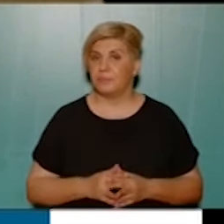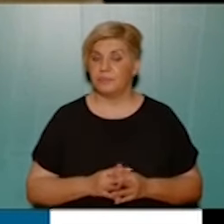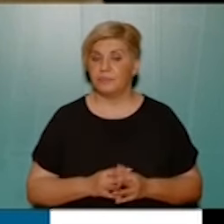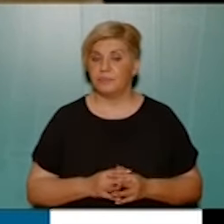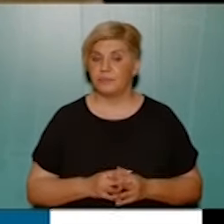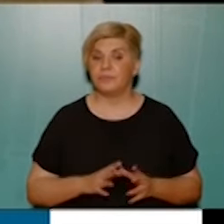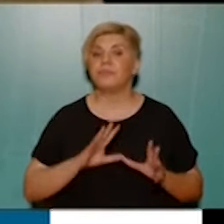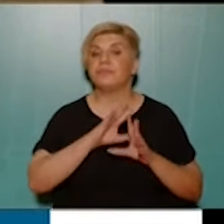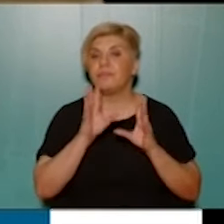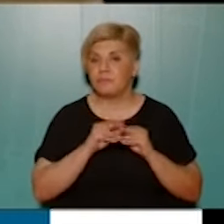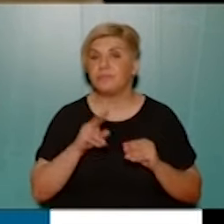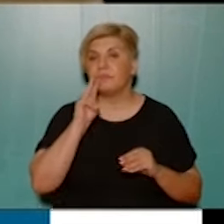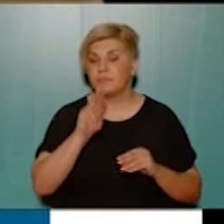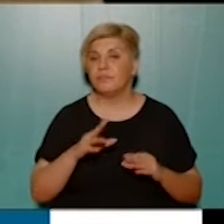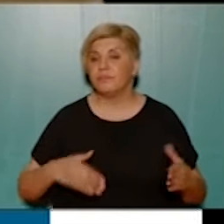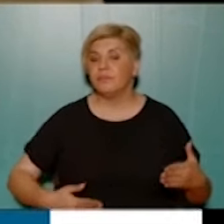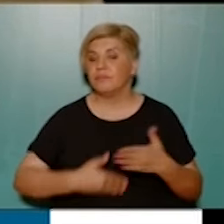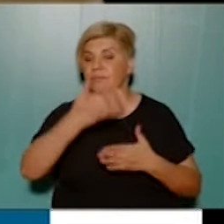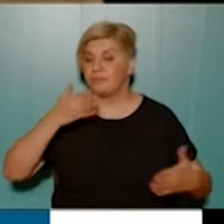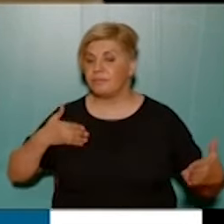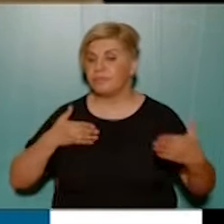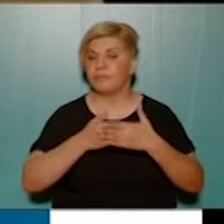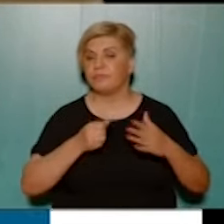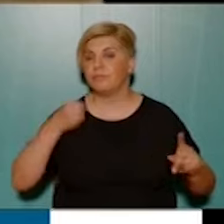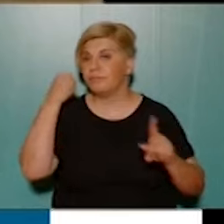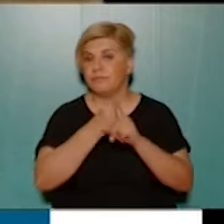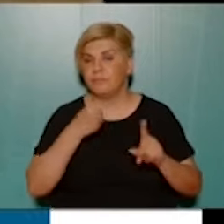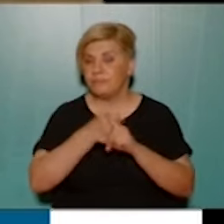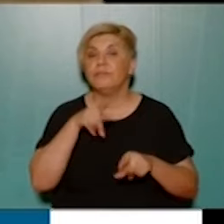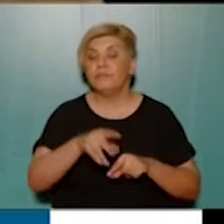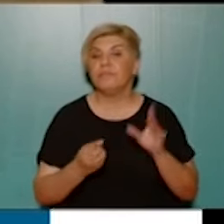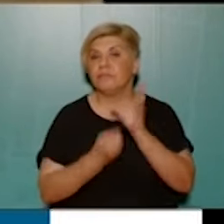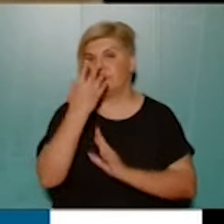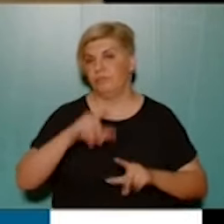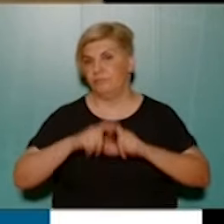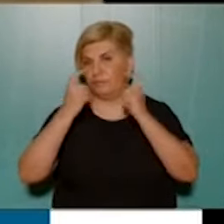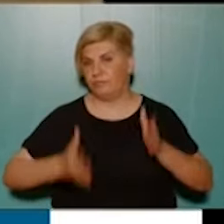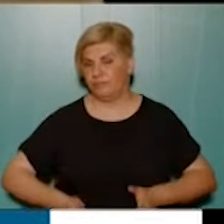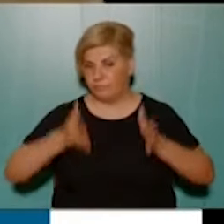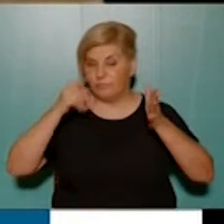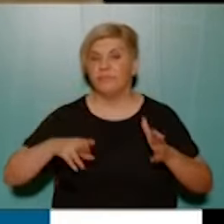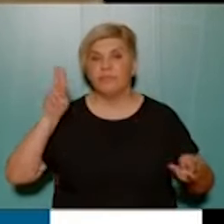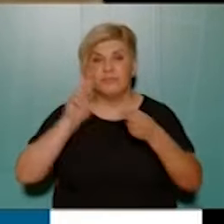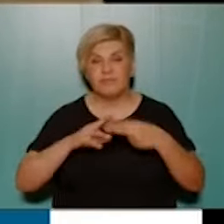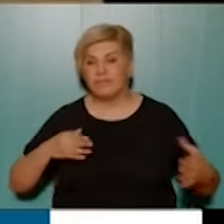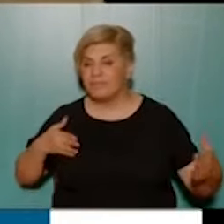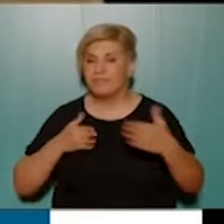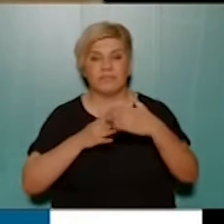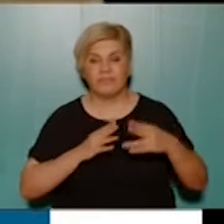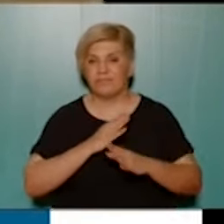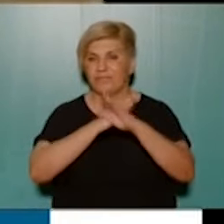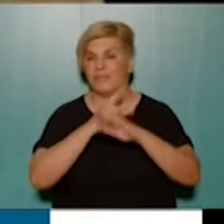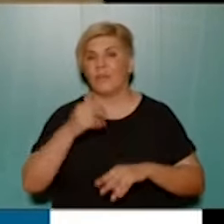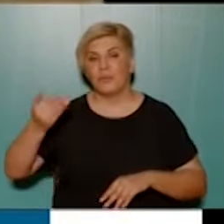όλα αυτά τα χρόνια είχαν συναντήσει τείχο, απέναντι στη διεκδίκησή τους, να γίνει ένα σύγχρονο σχολείο. Είχαν συναντήσει τείχο από προηγούμενη